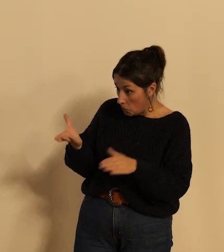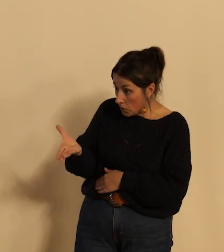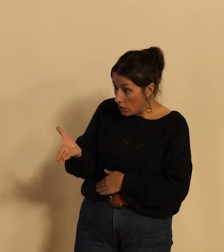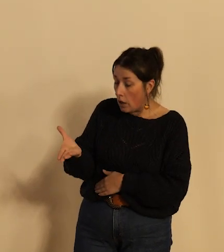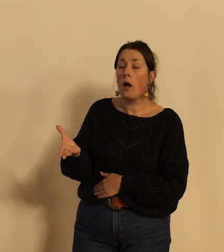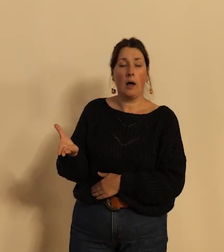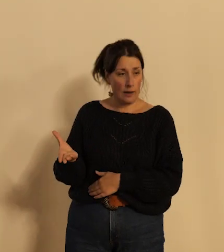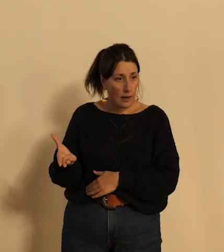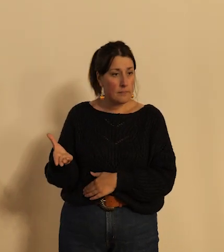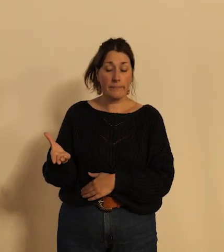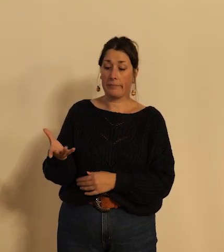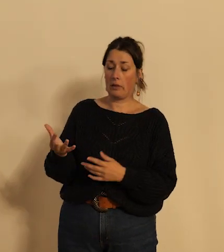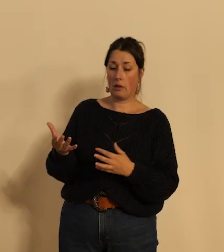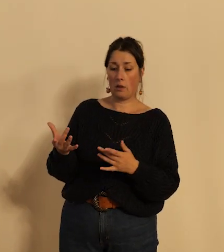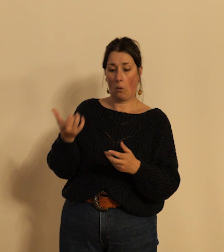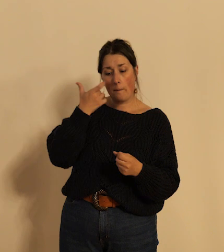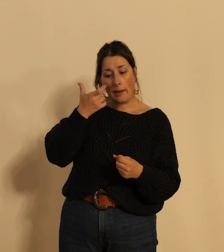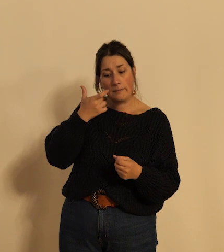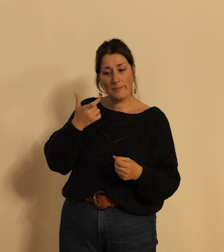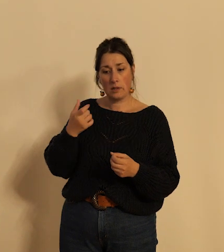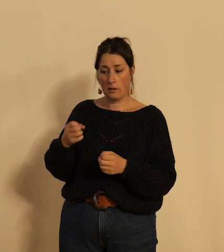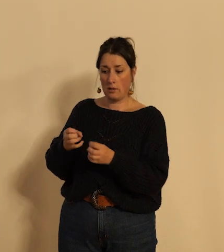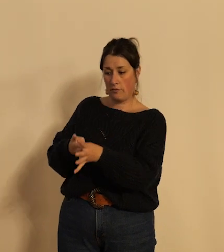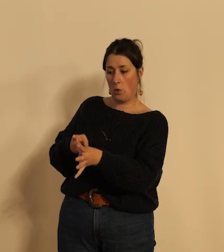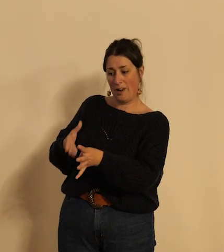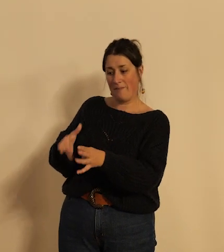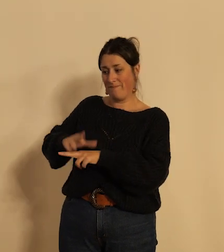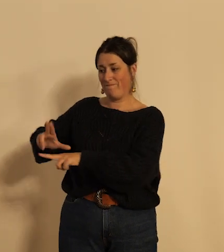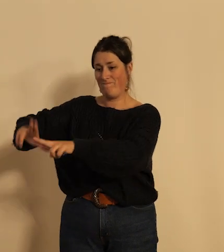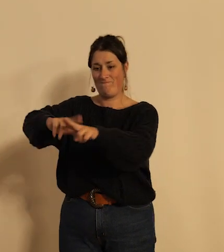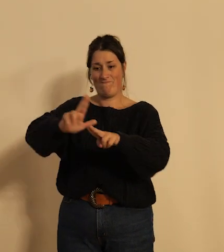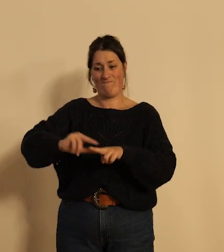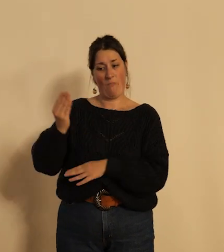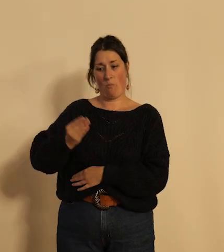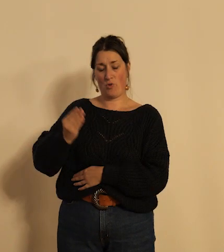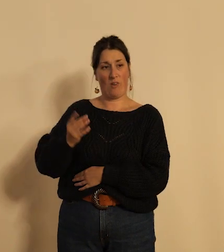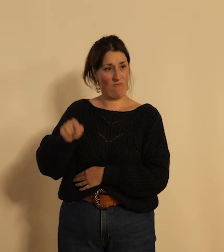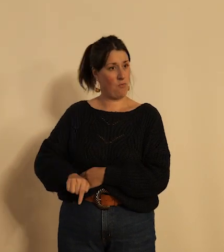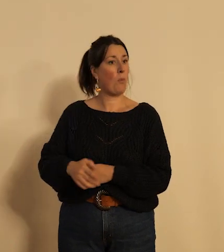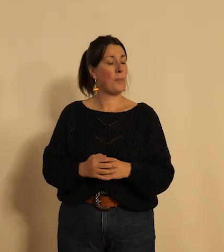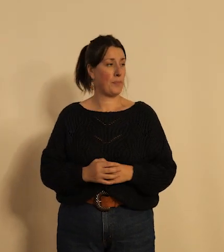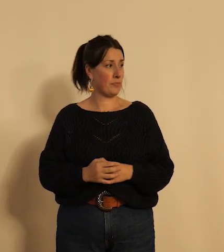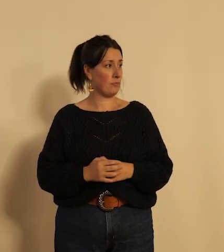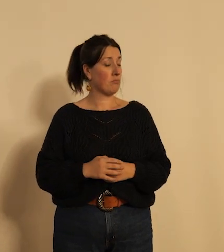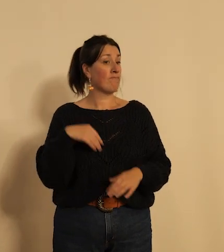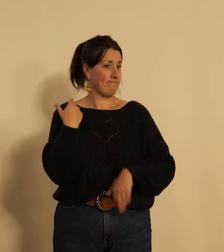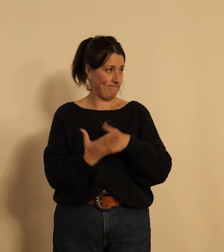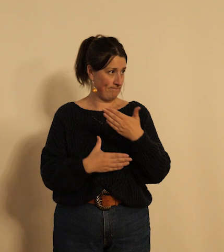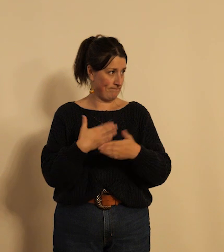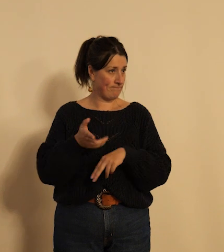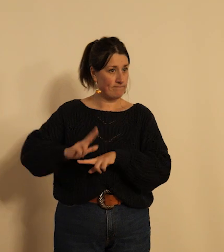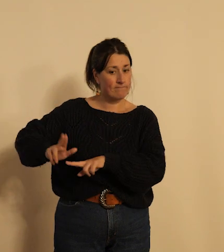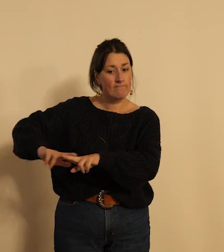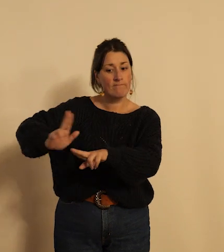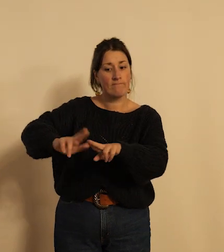de la bicyclette réclame davantage d'aménagement pour ces aménagements et